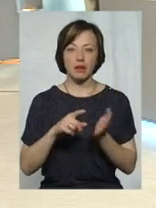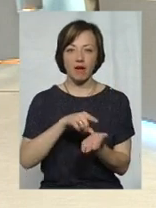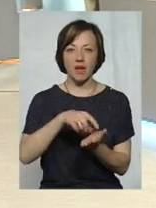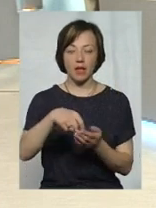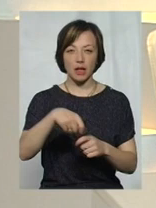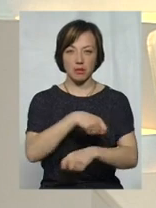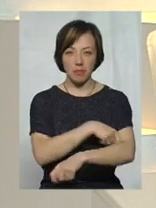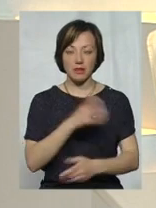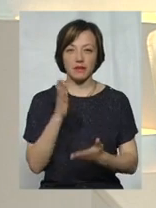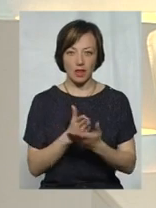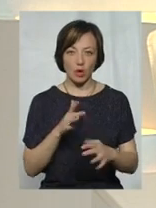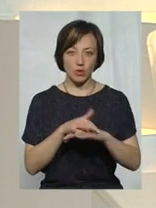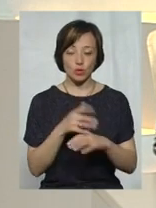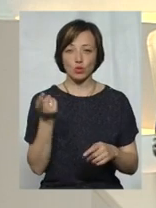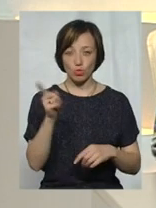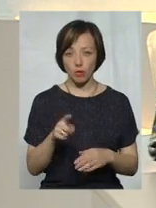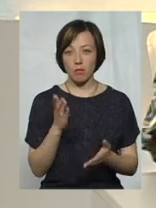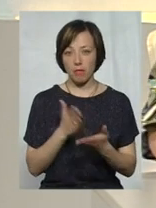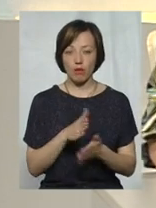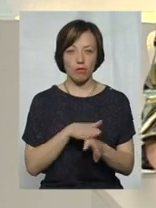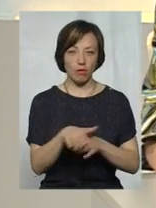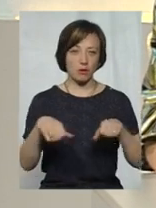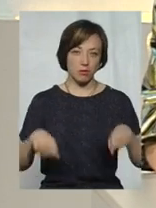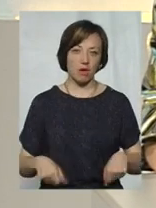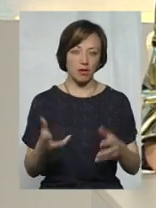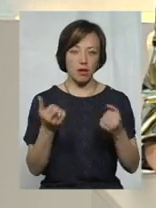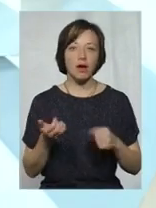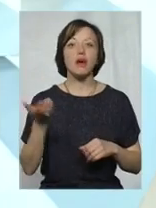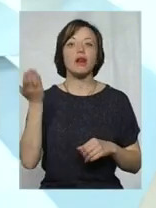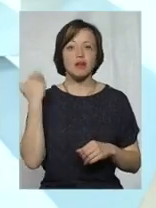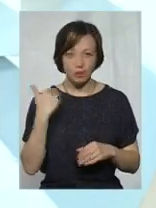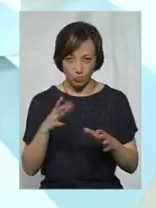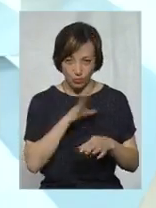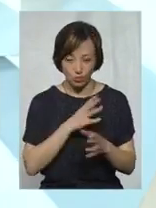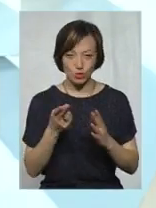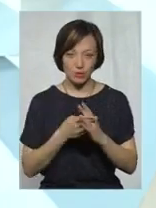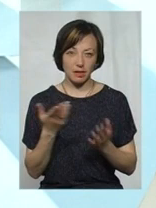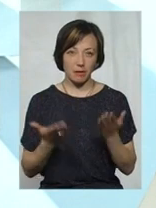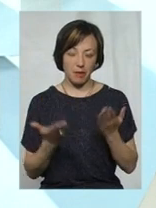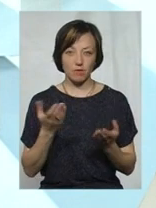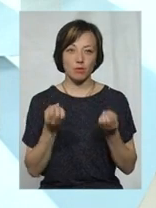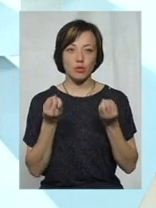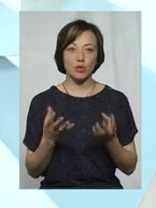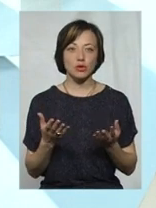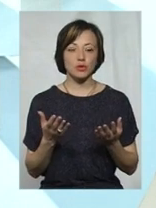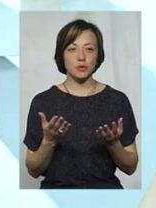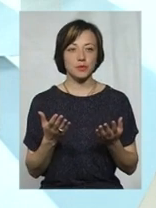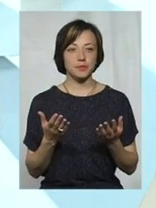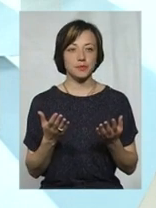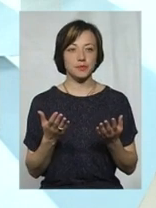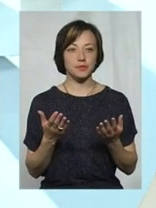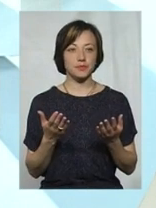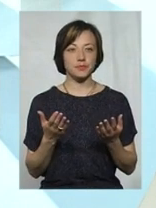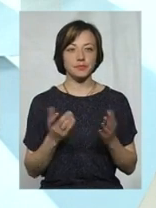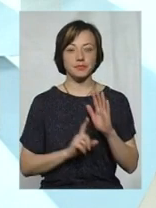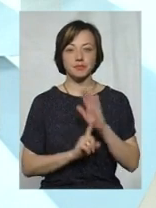є до розрахунку, тому вони мають повне право на Вони і отримали субсидію, напевно. Просто, видно, сказали, що